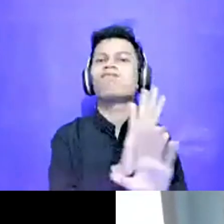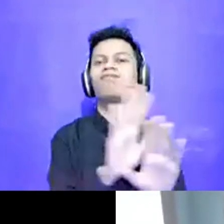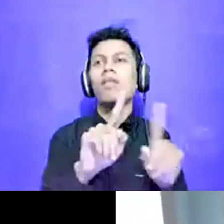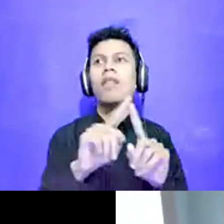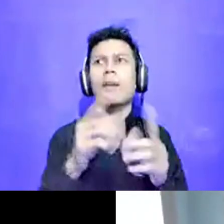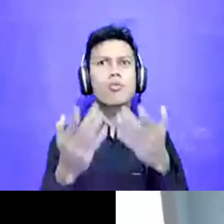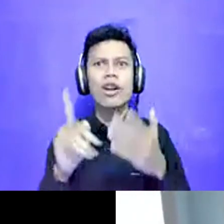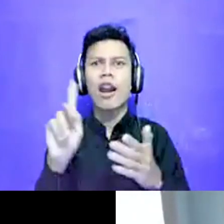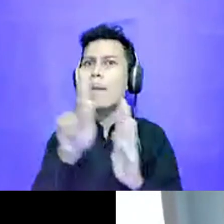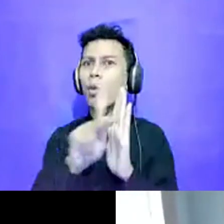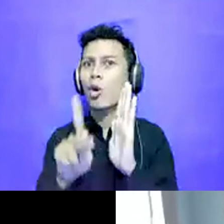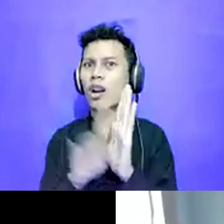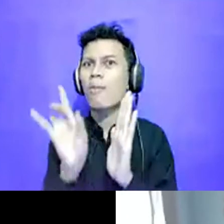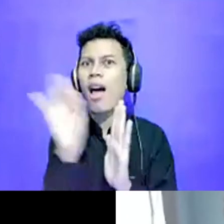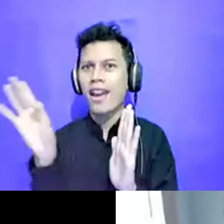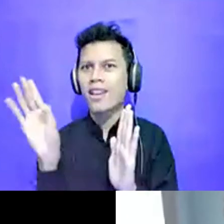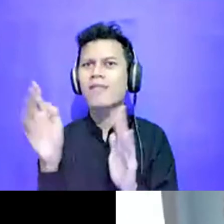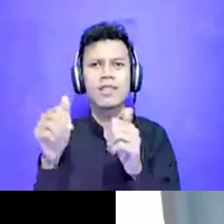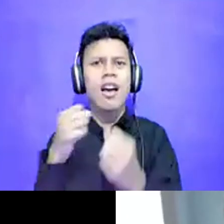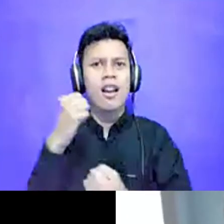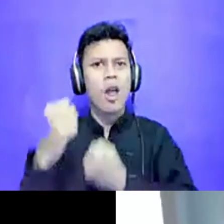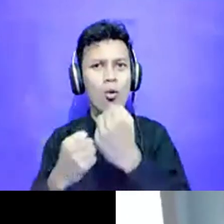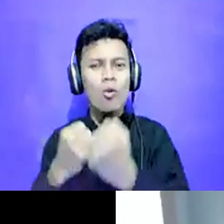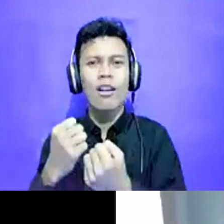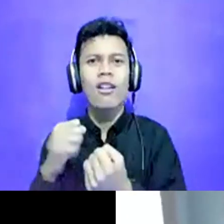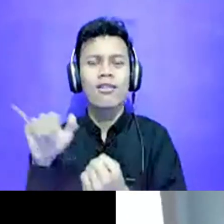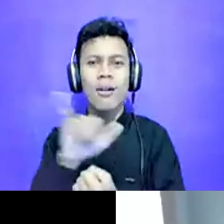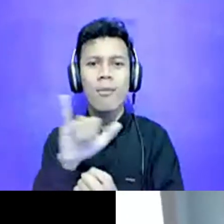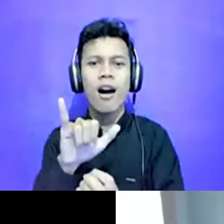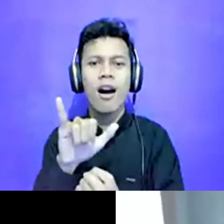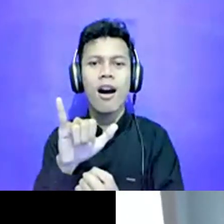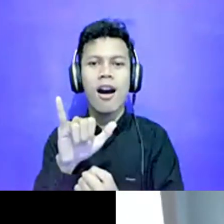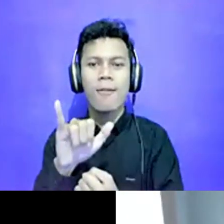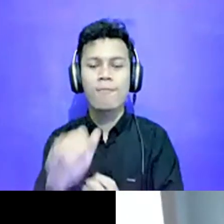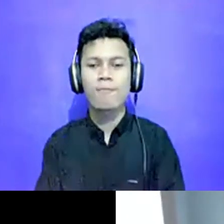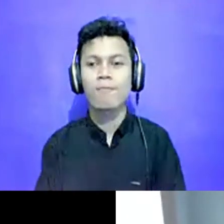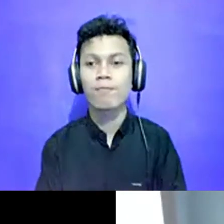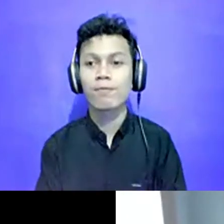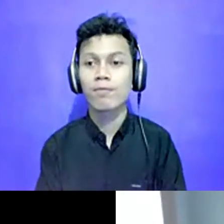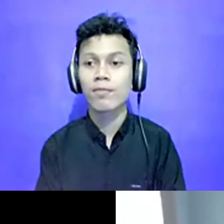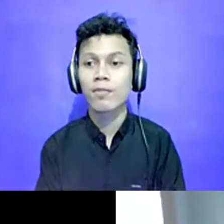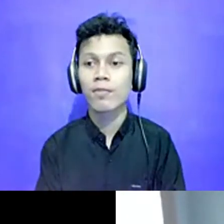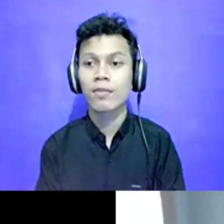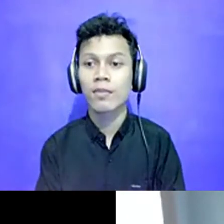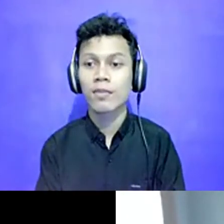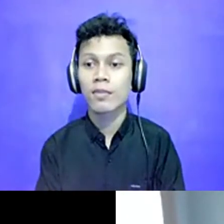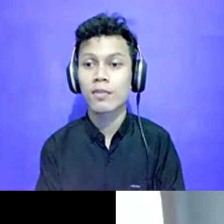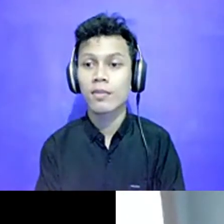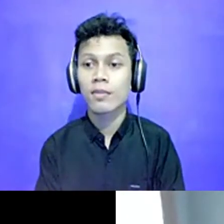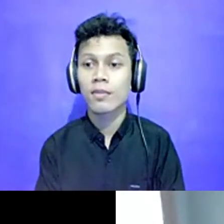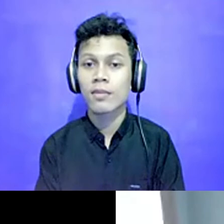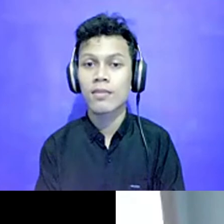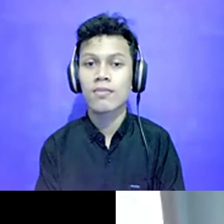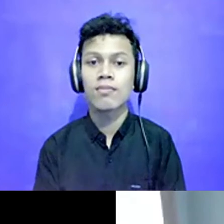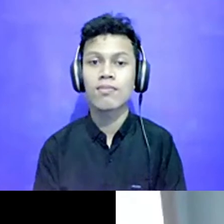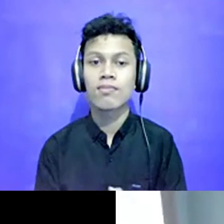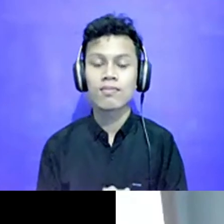dilakukan dengan cara demikian. Nah kita balik lagi yang soal pertanyaan soal ini ya